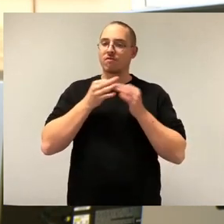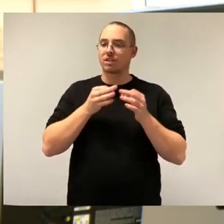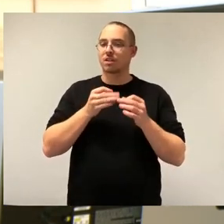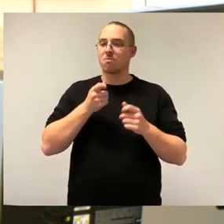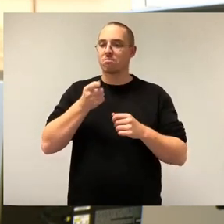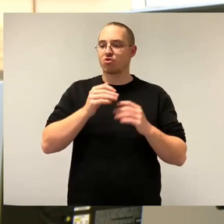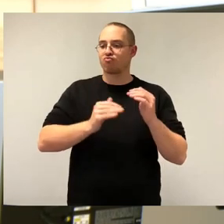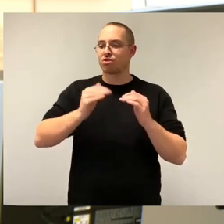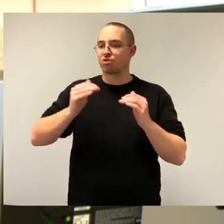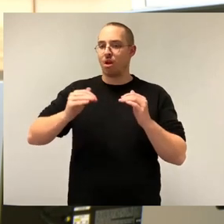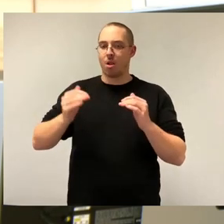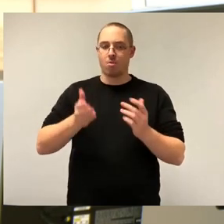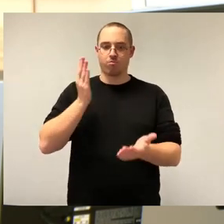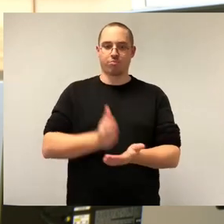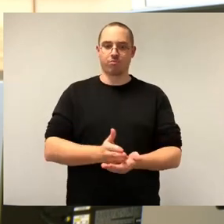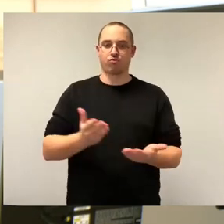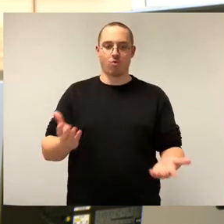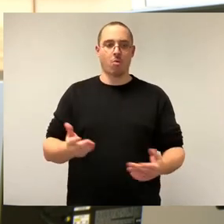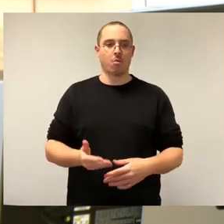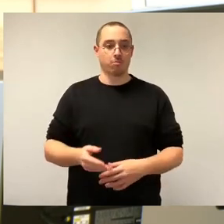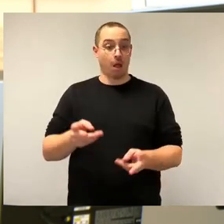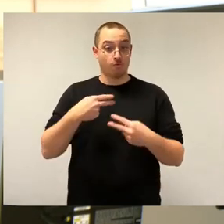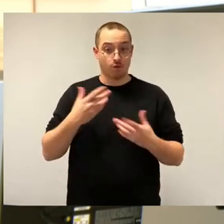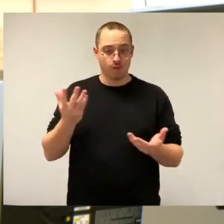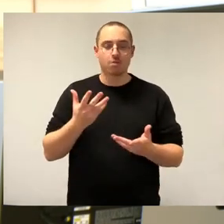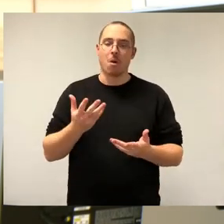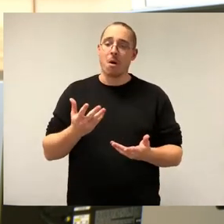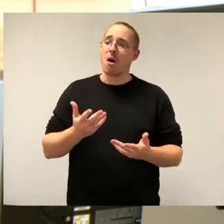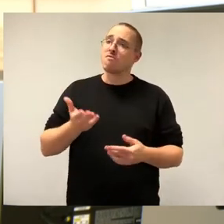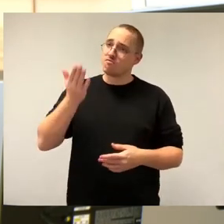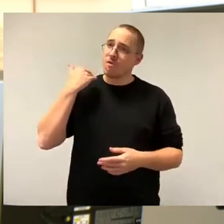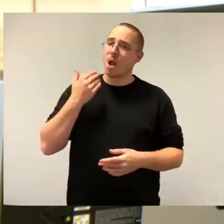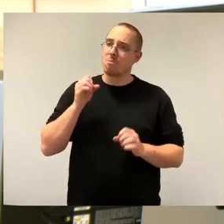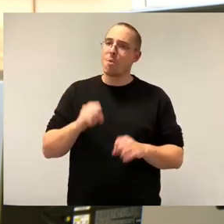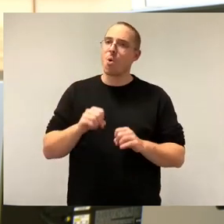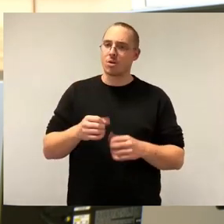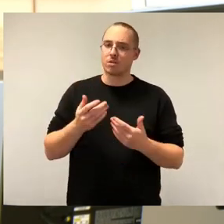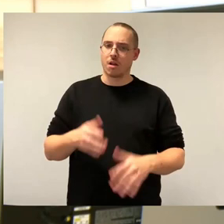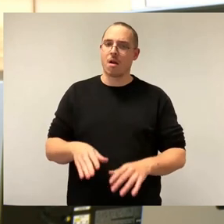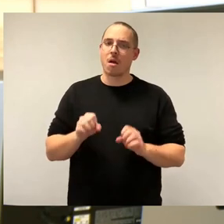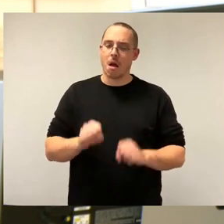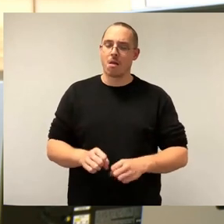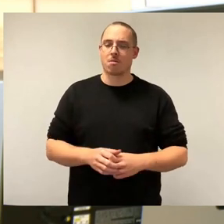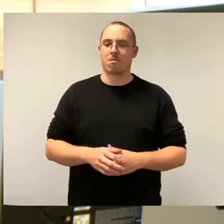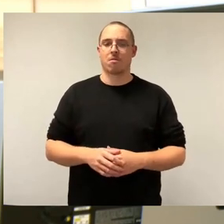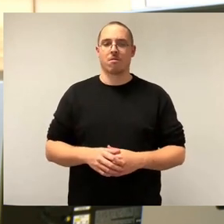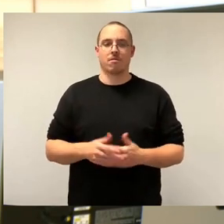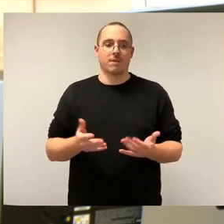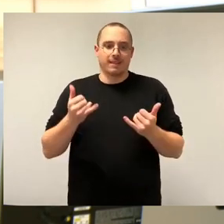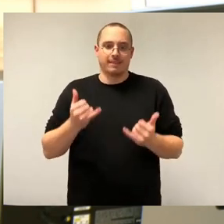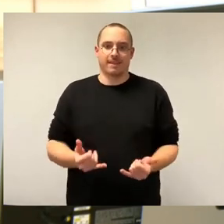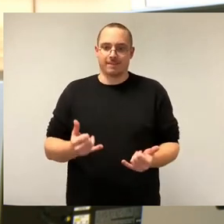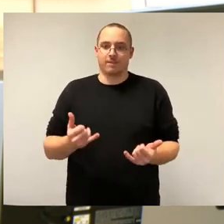Seiten vorliegen, die alles unnötige Diskussionen verursachen, alles klein, klein regeln, obwohl wir ein Bundesgesetz haben, an das wir uns zu halten haben.